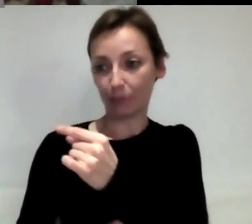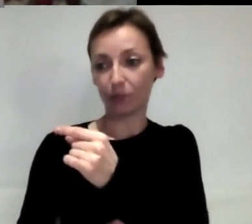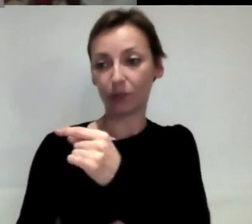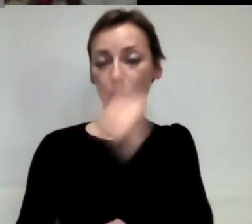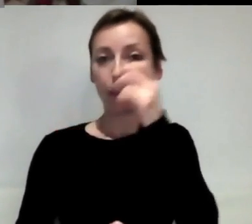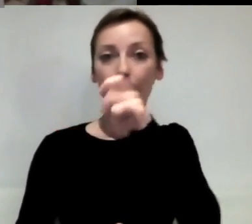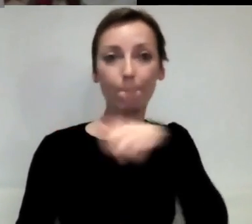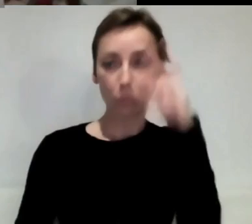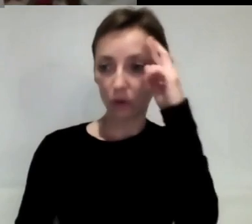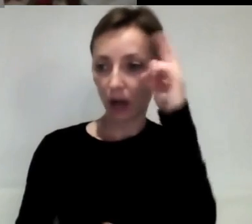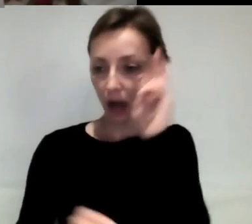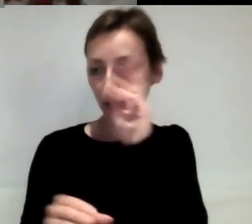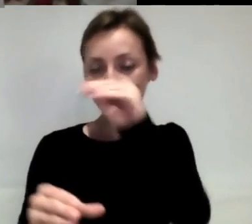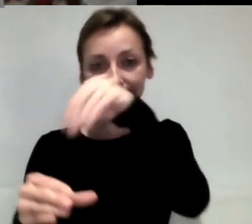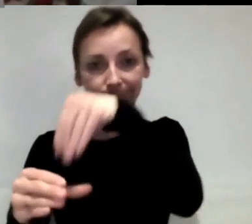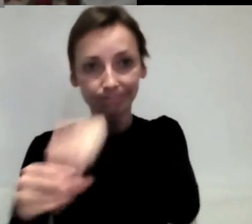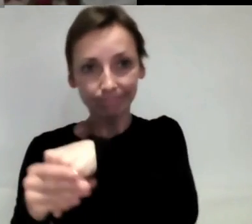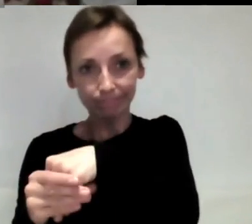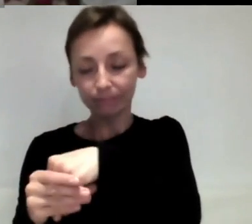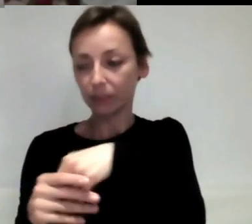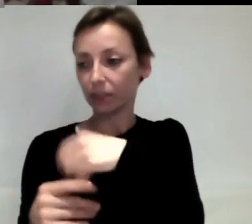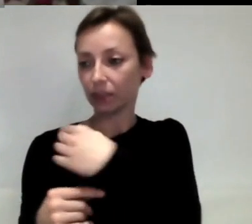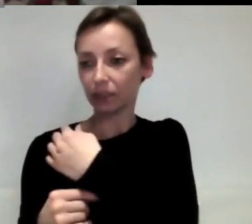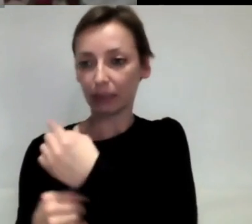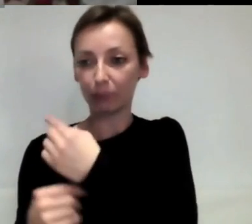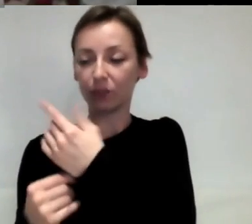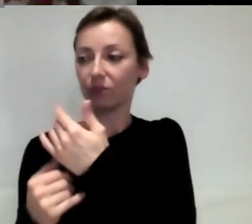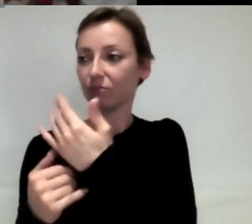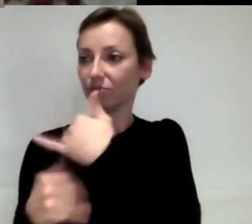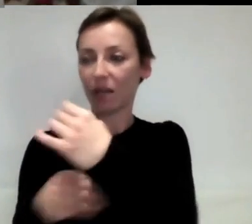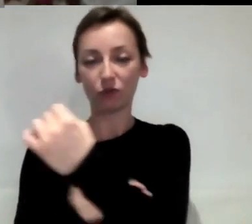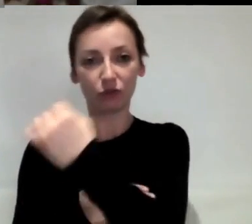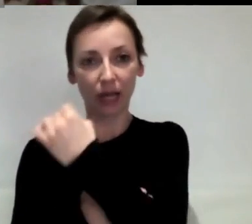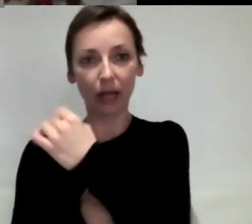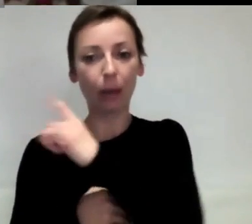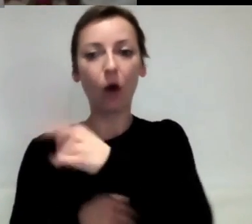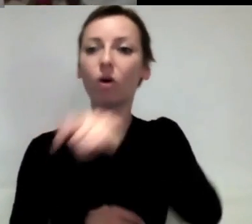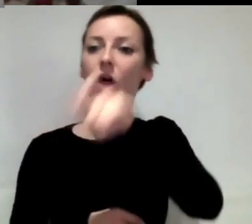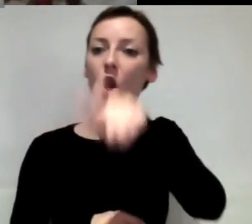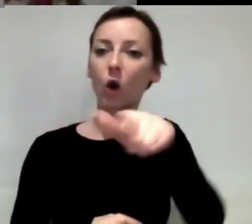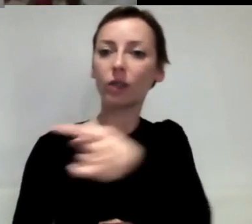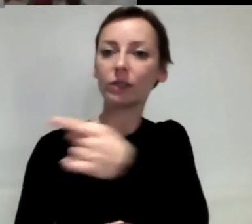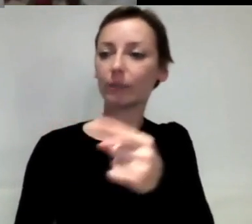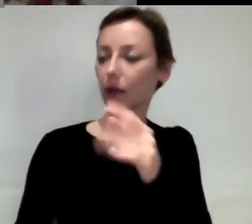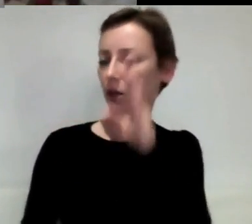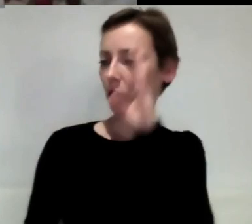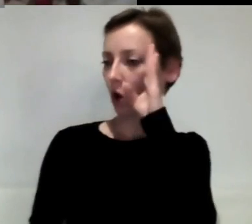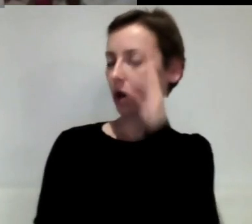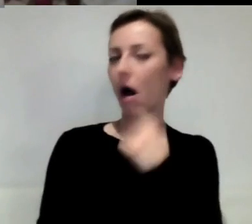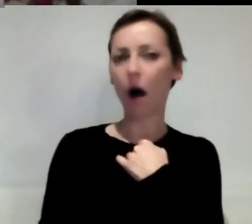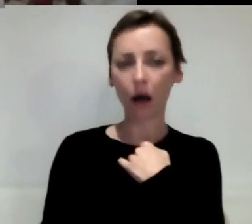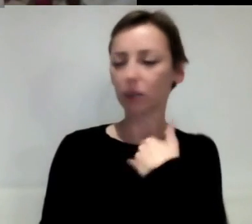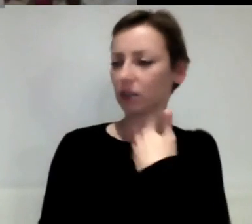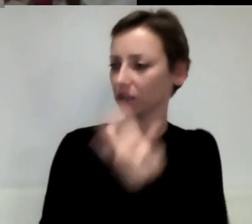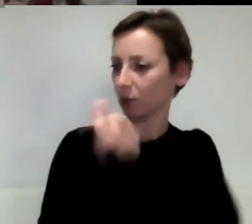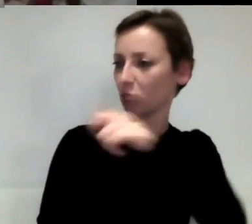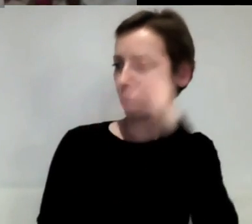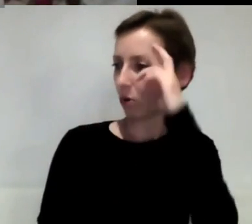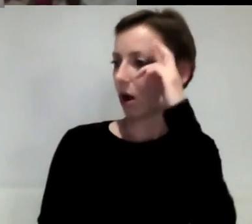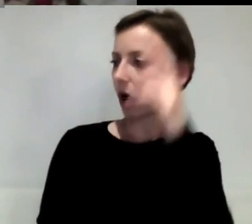Vertrauen oder ihre Selbstwirksamkeit erhöhen, sondern auch nur die Leute, die davon hören, dass es so etwas wie BürgerInnenräte gab.